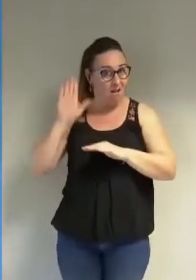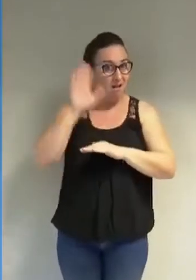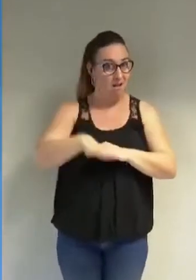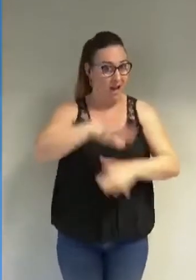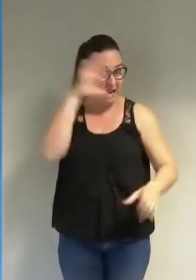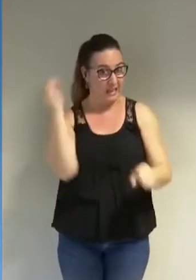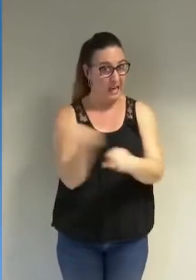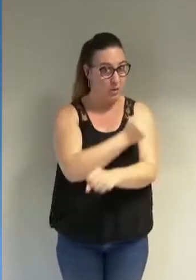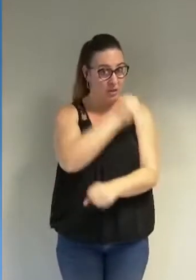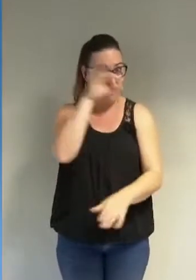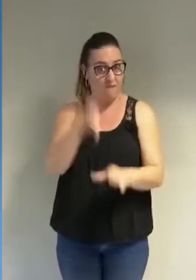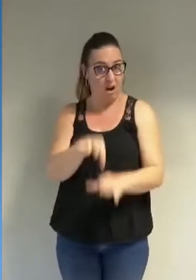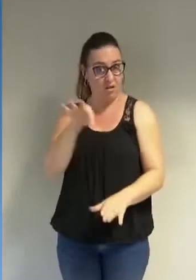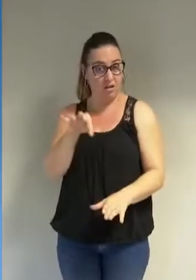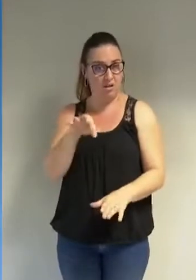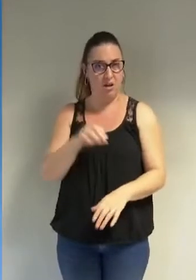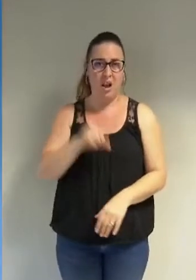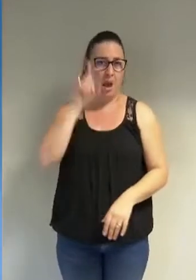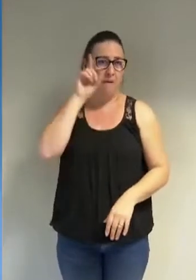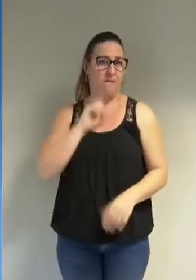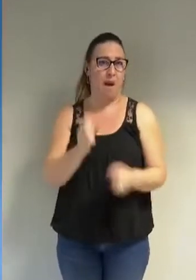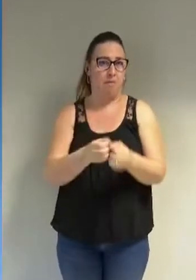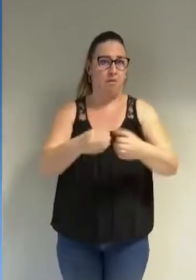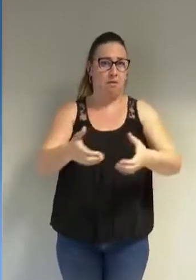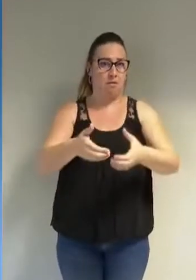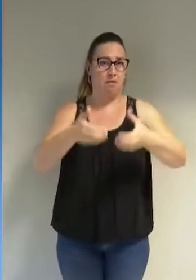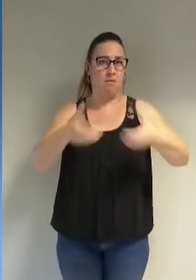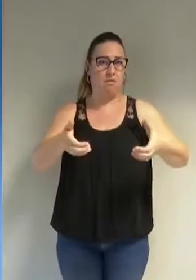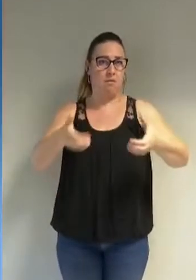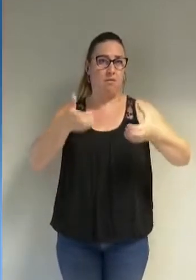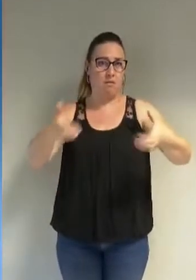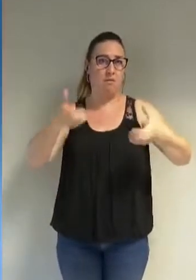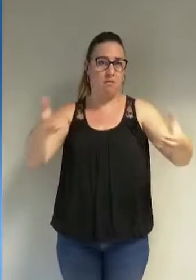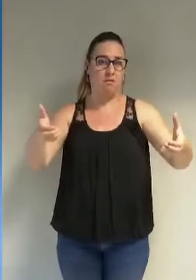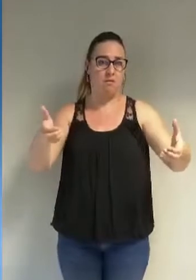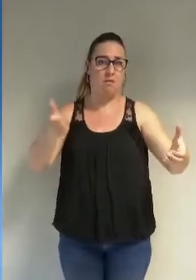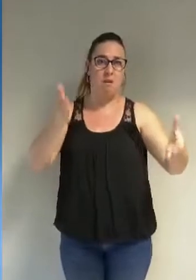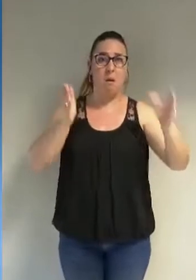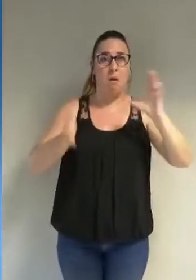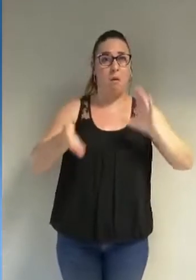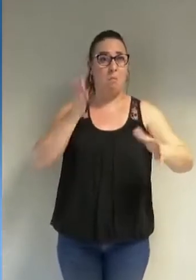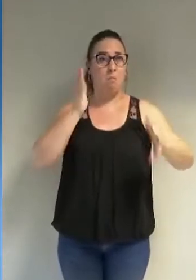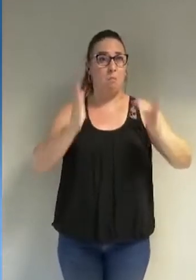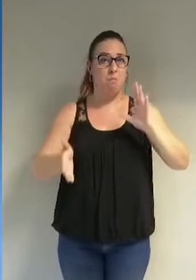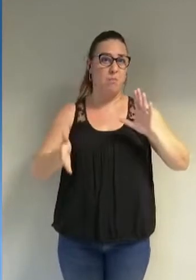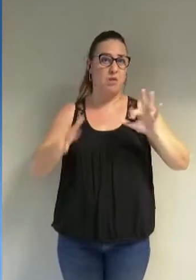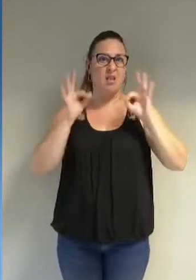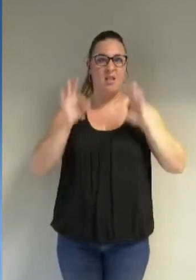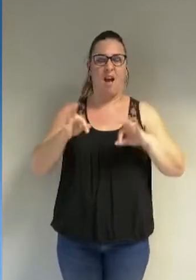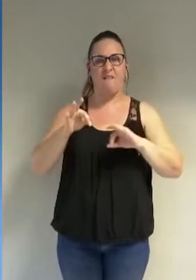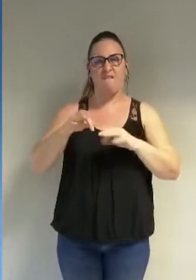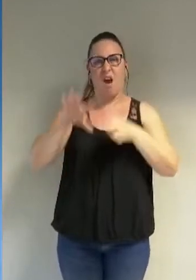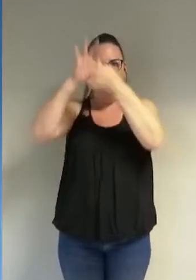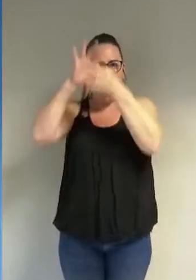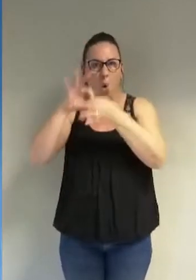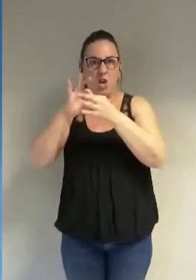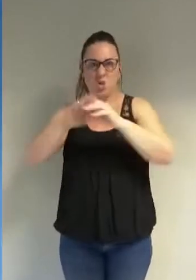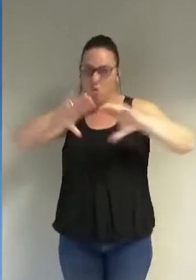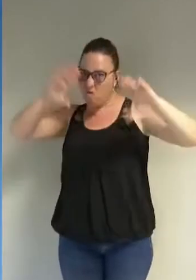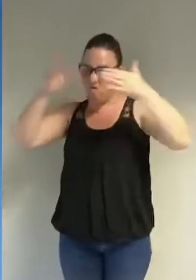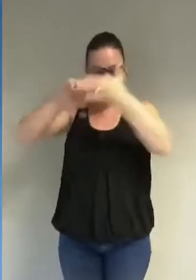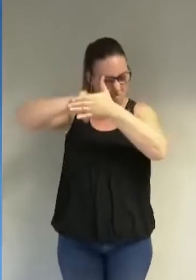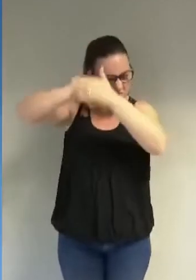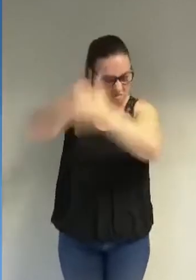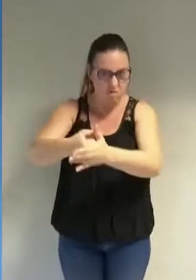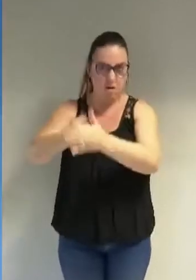franchi des femmes toujours plus nombreuses risquent d'être prises en otage par l'obscurantisme quand d'autres subiront